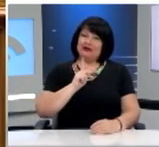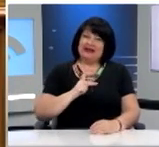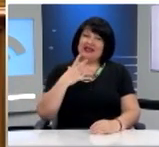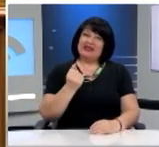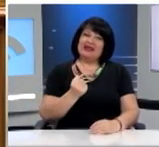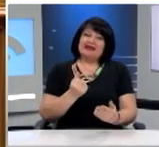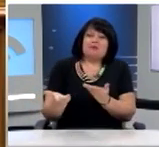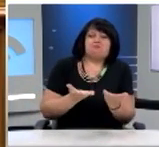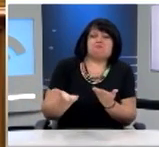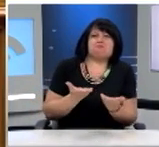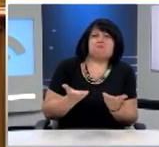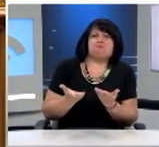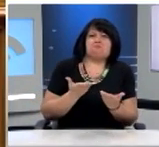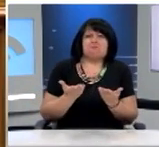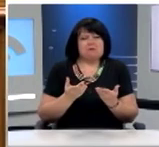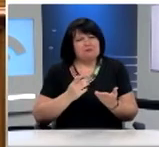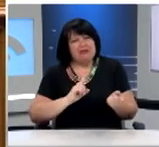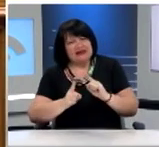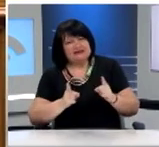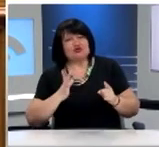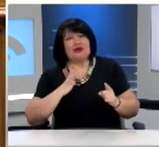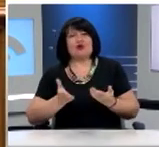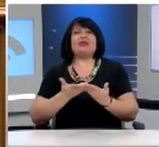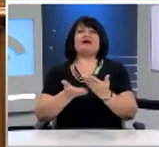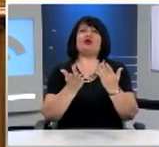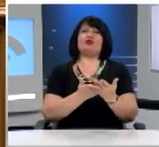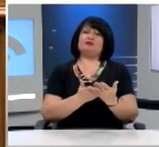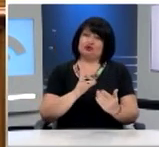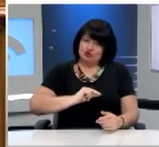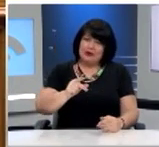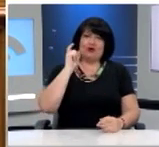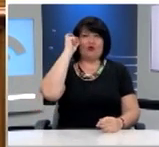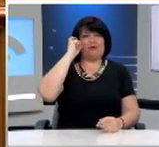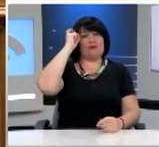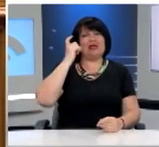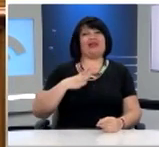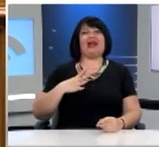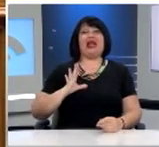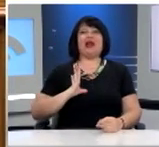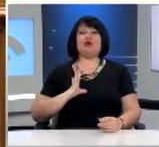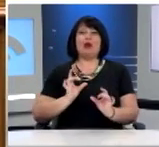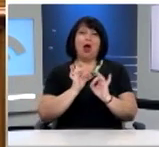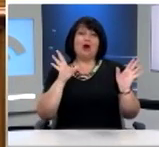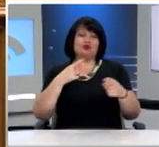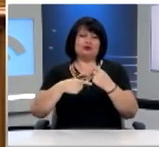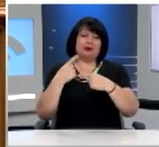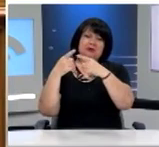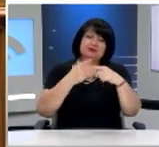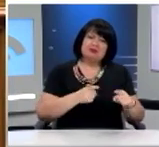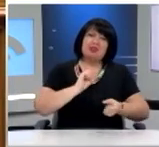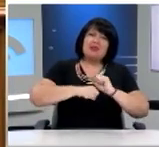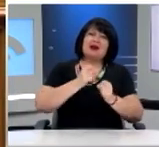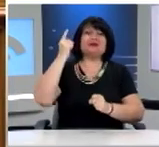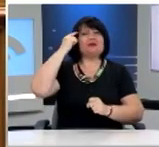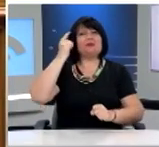αλληλοϊποστήριξη και τον λατρουισμό. Αυτή την κοινωνία φανταστήκαμε κι εμείς. Άγνωστοι, με διαφορετικές εμπειρίες, δράσεις,